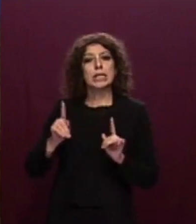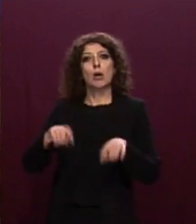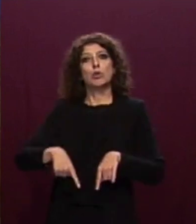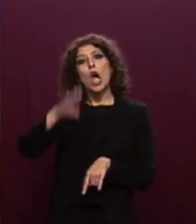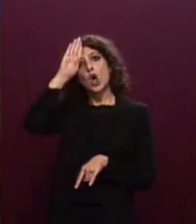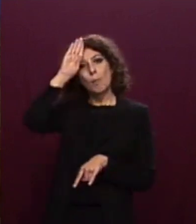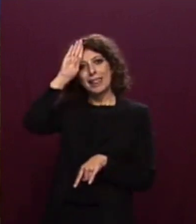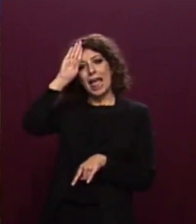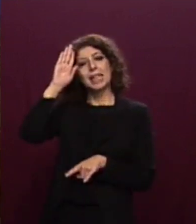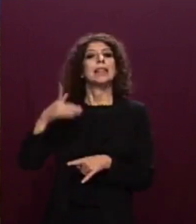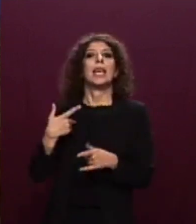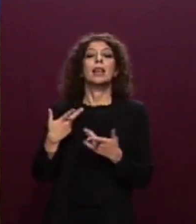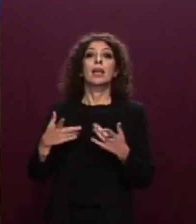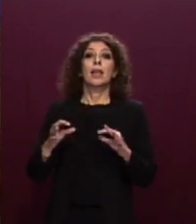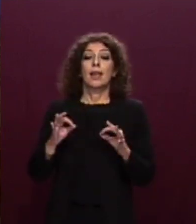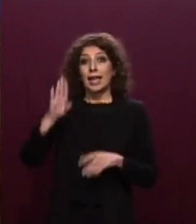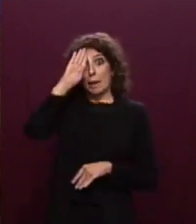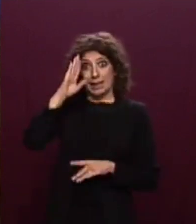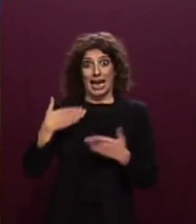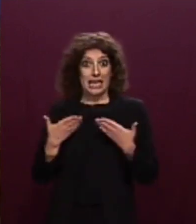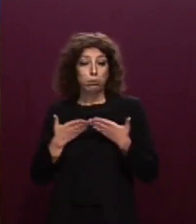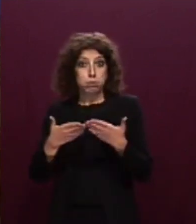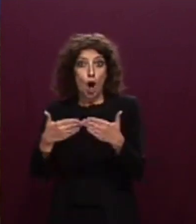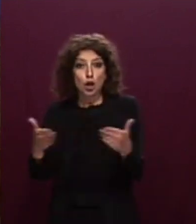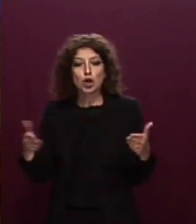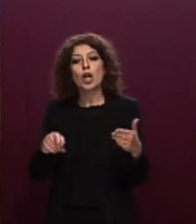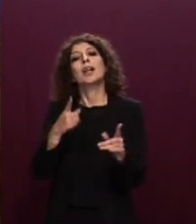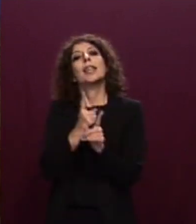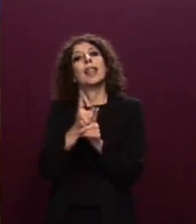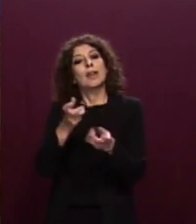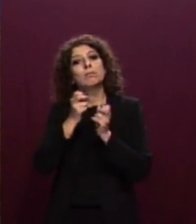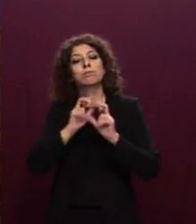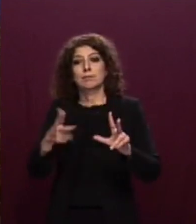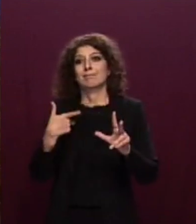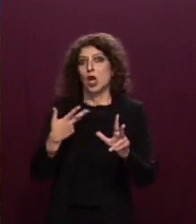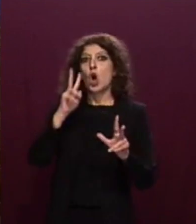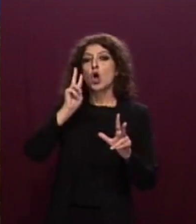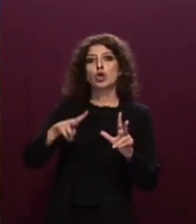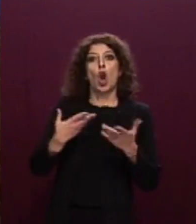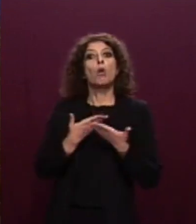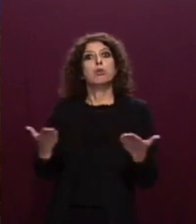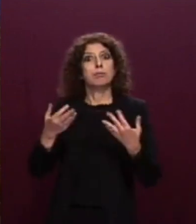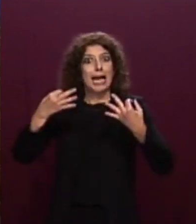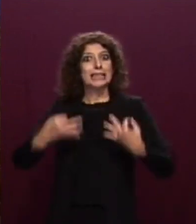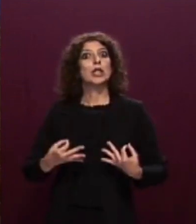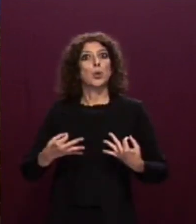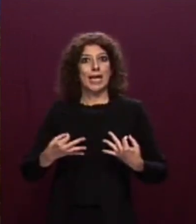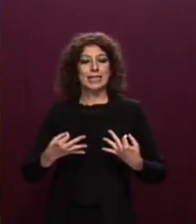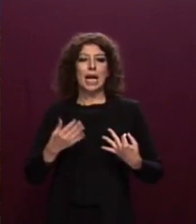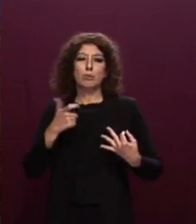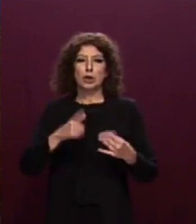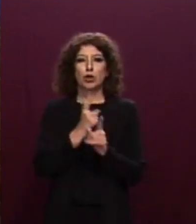Capitanerie di Porto, la necessità di informare il Dipartimento della pubblica sicurezza sulle possibili evoluzioni della situazione, anche ai fini